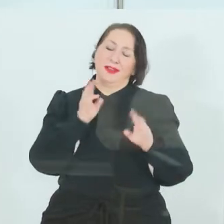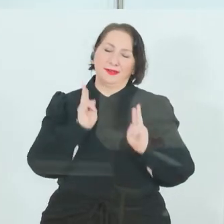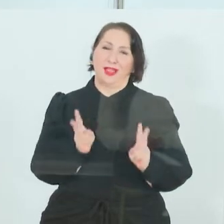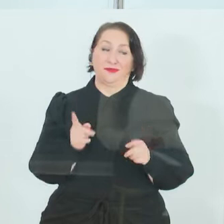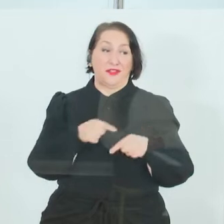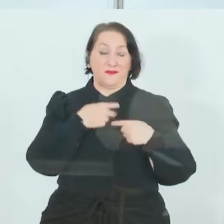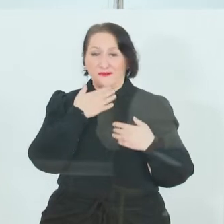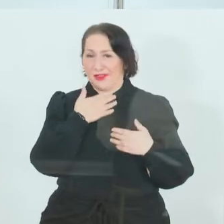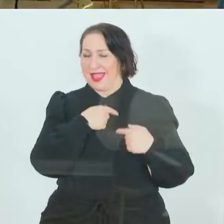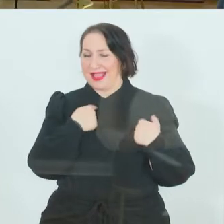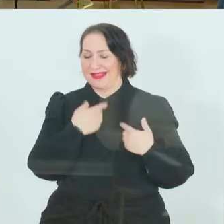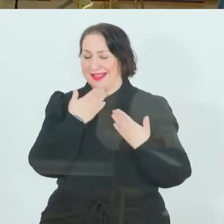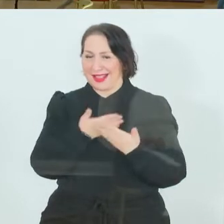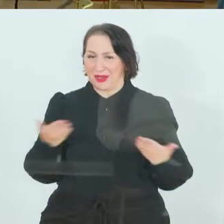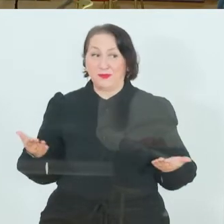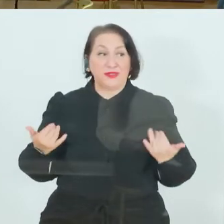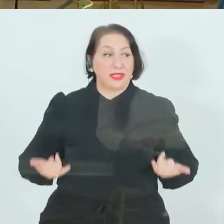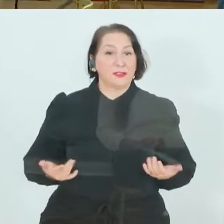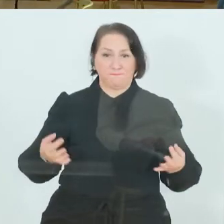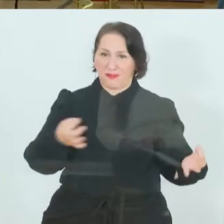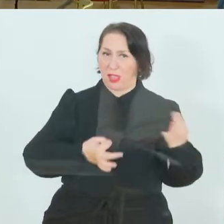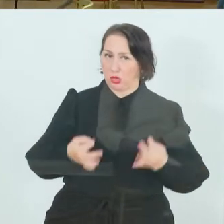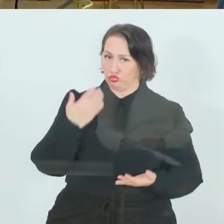Vielen Dank. Wir kommen nun zu Ihren Fragen.